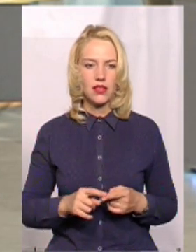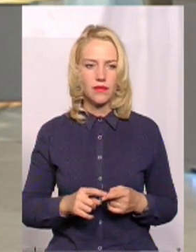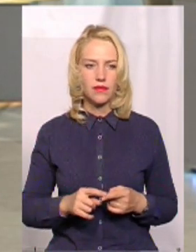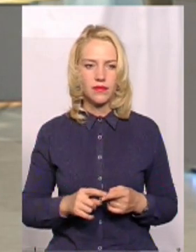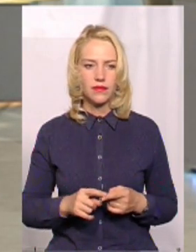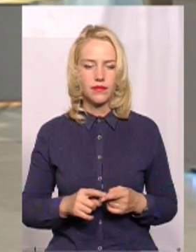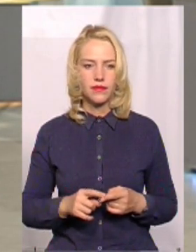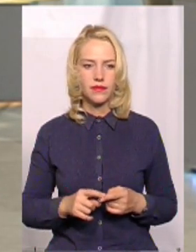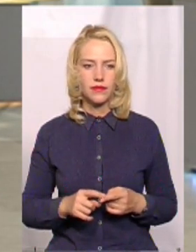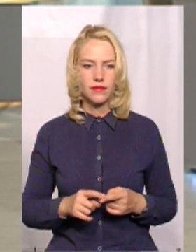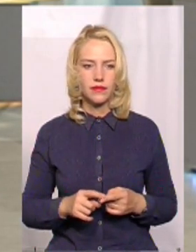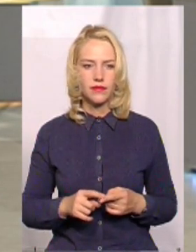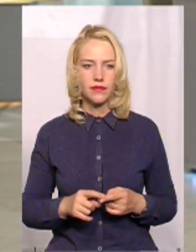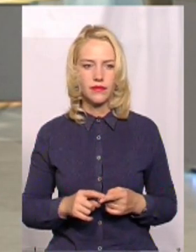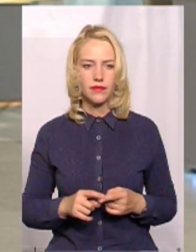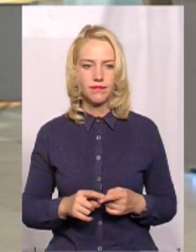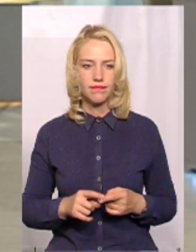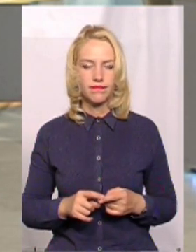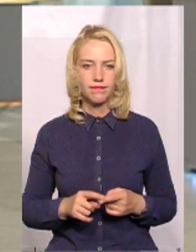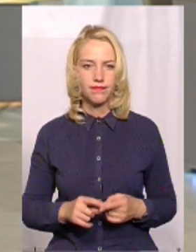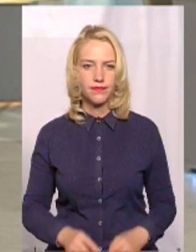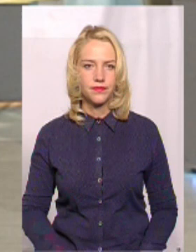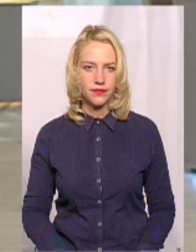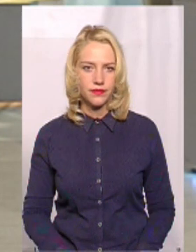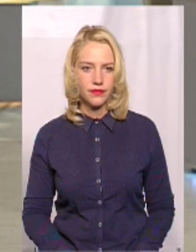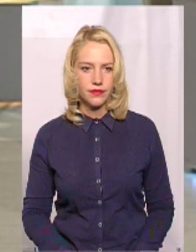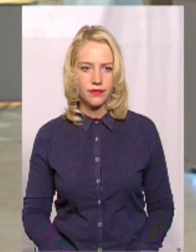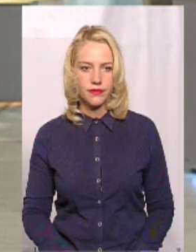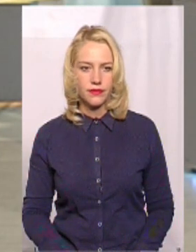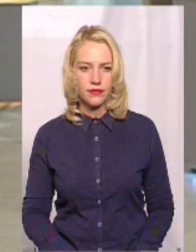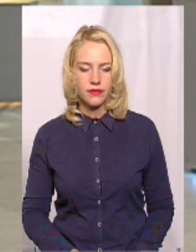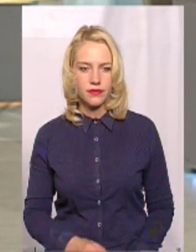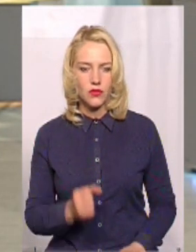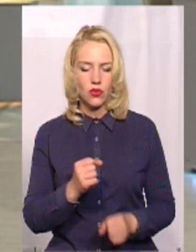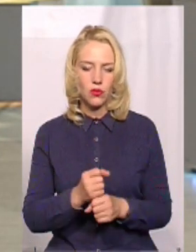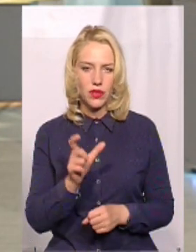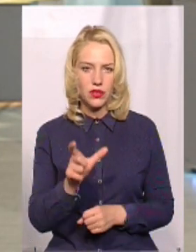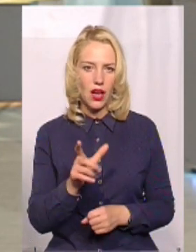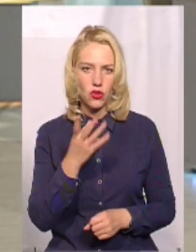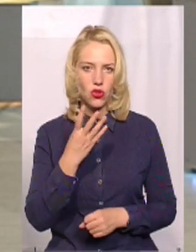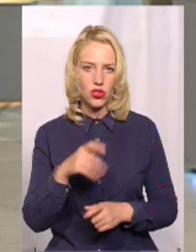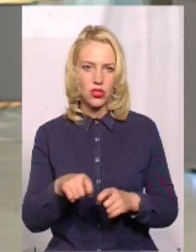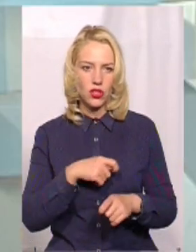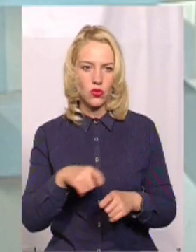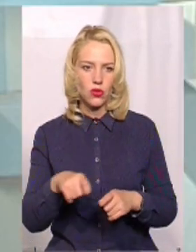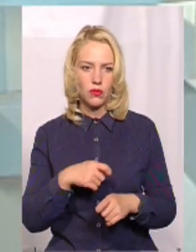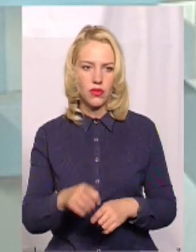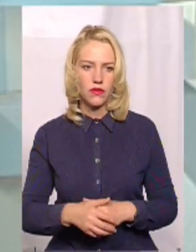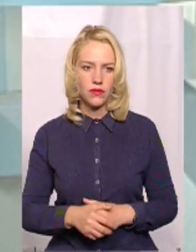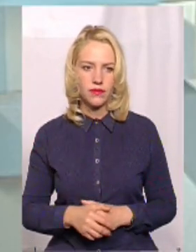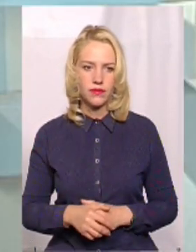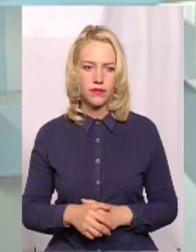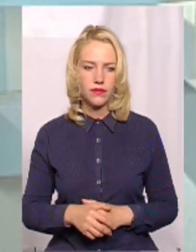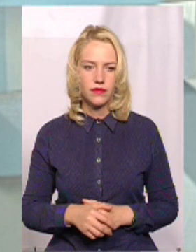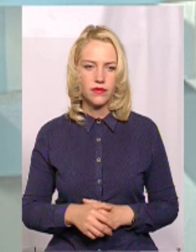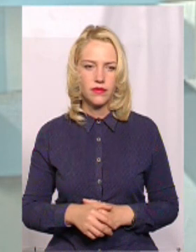Редвінці сюди, як там робили, СТЛ плюс М, зробили ділянку 4 кілометри дороги. Ну, вроді б, зміни з'явилися.